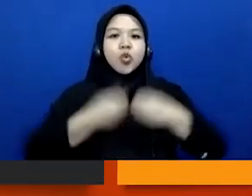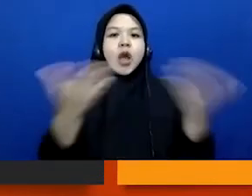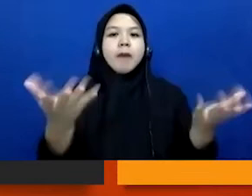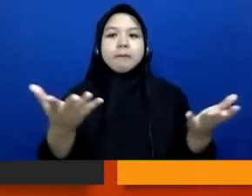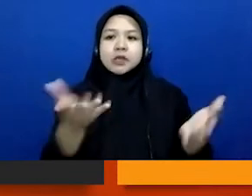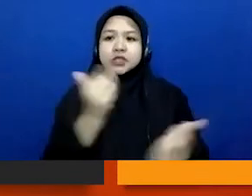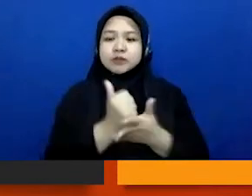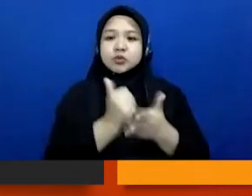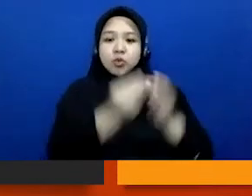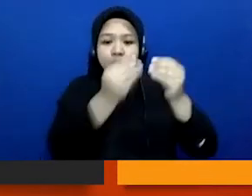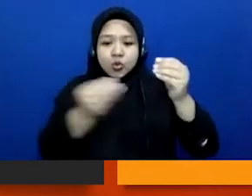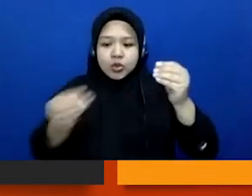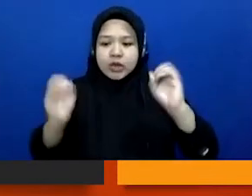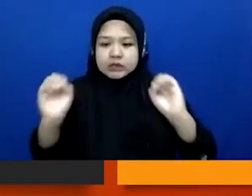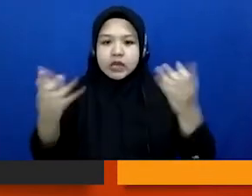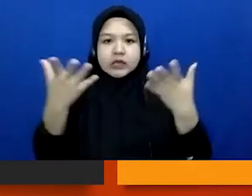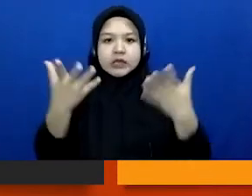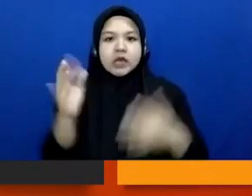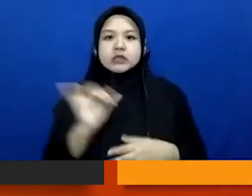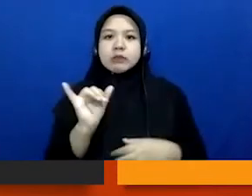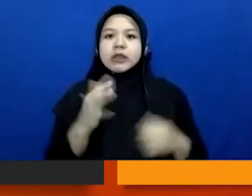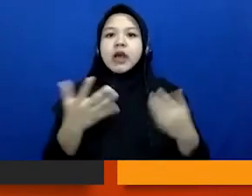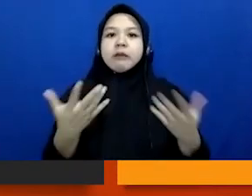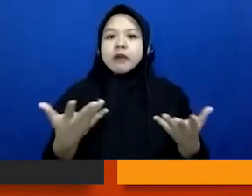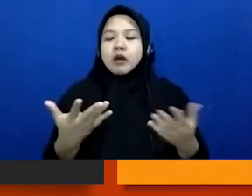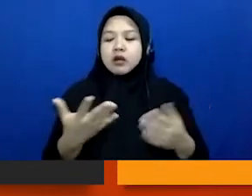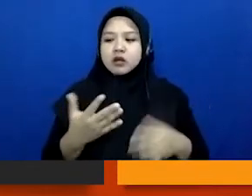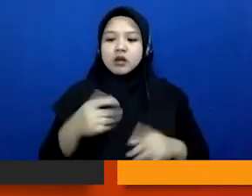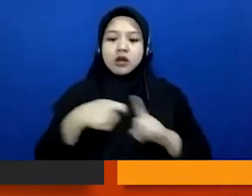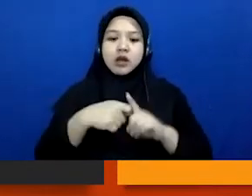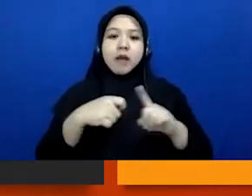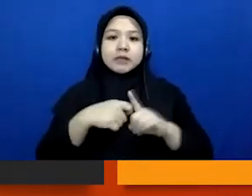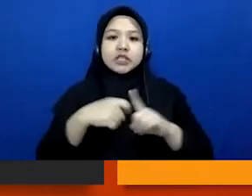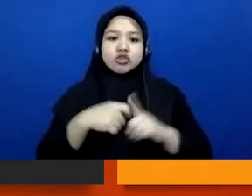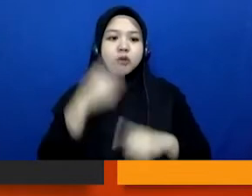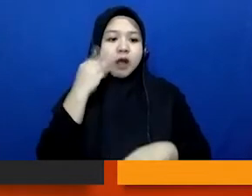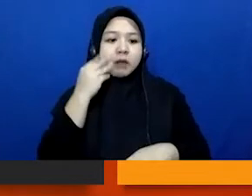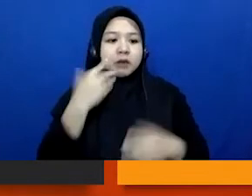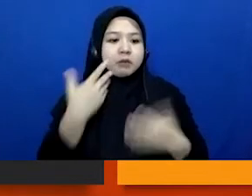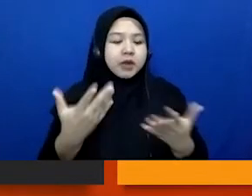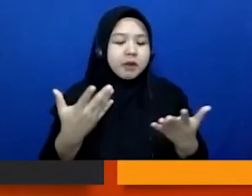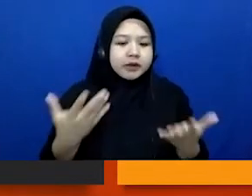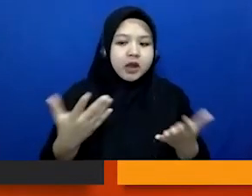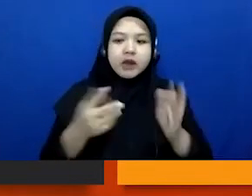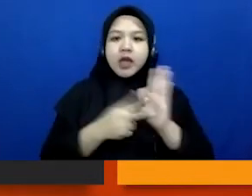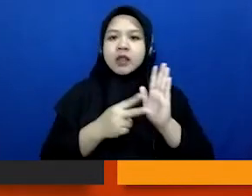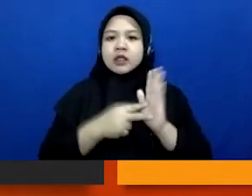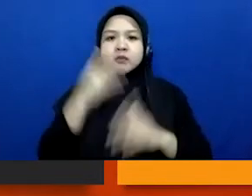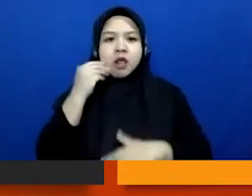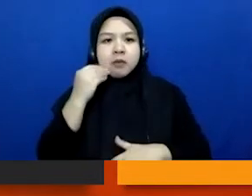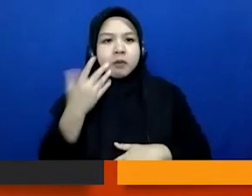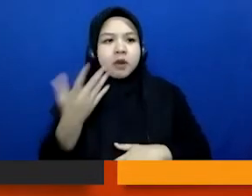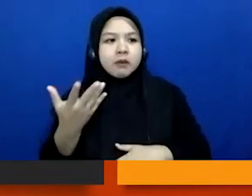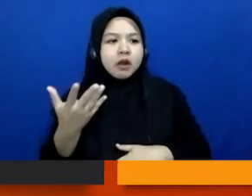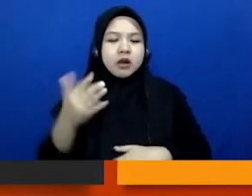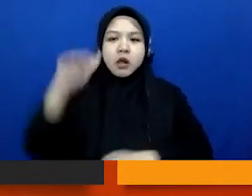kronologinya seperti apa, apa yang dialami Kamiso, bagaimana yang dialami Narti gitu kan, siapa